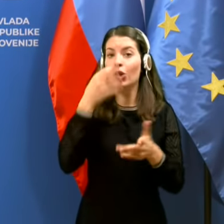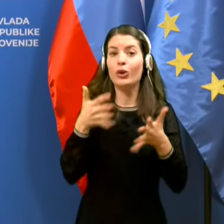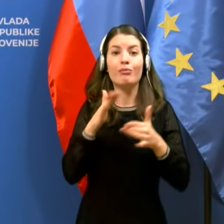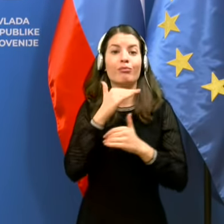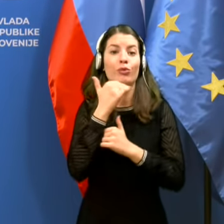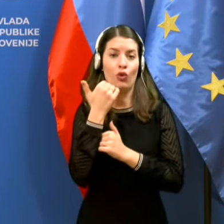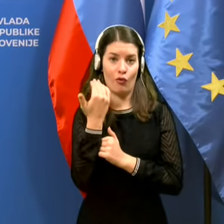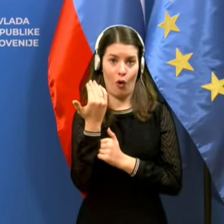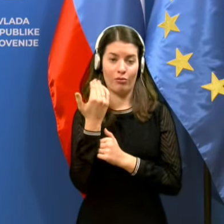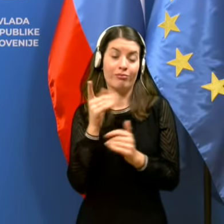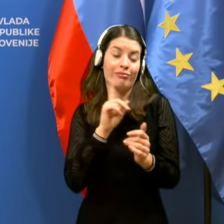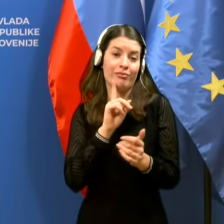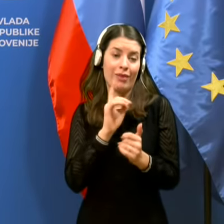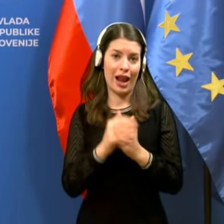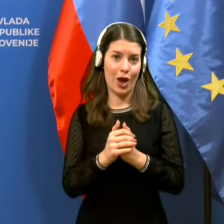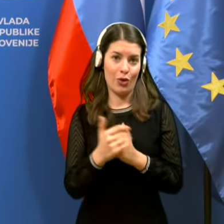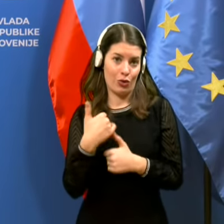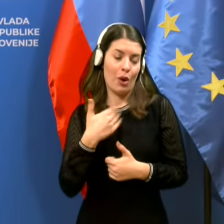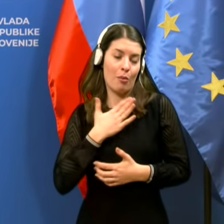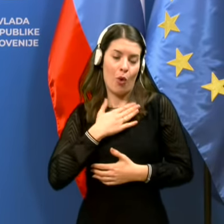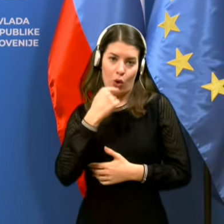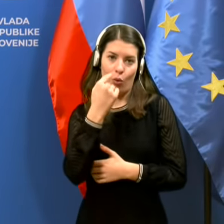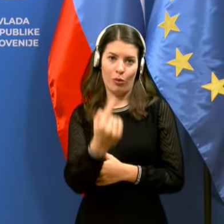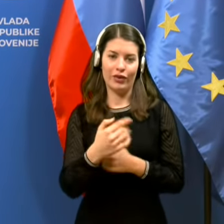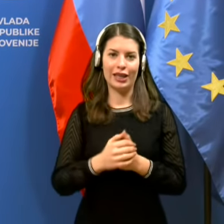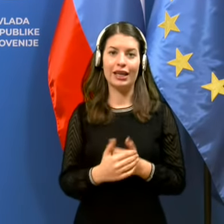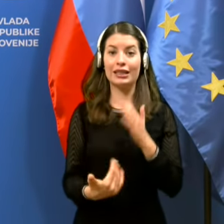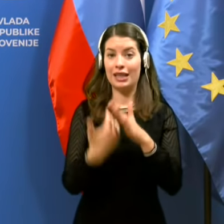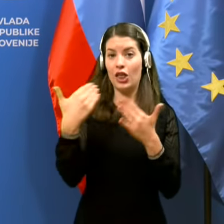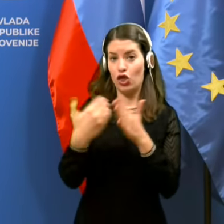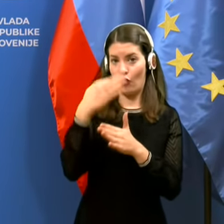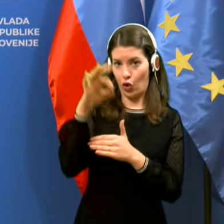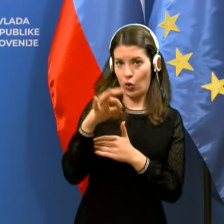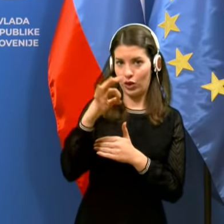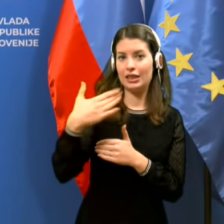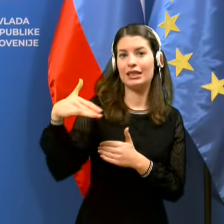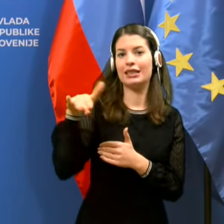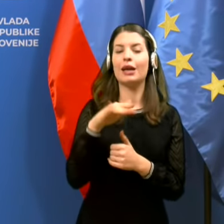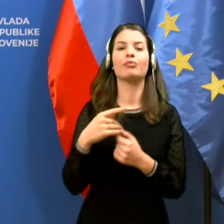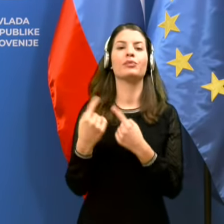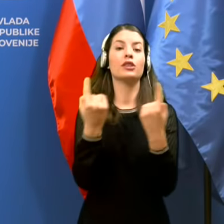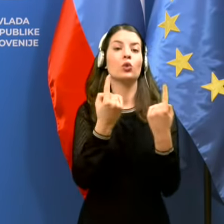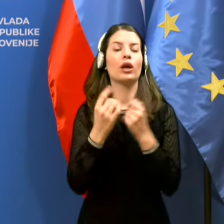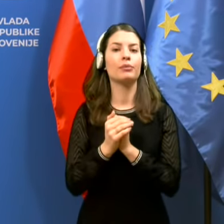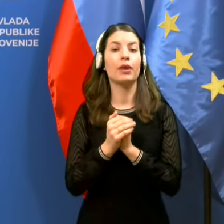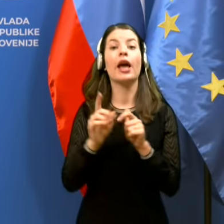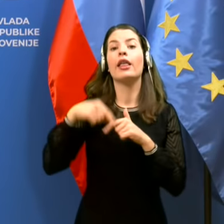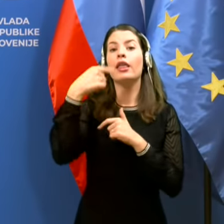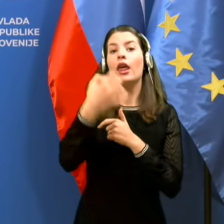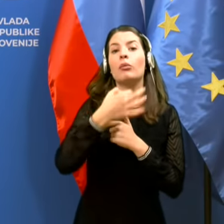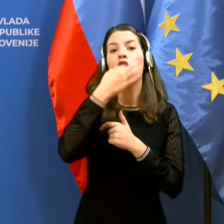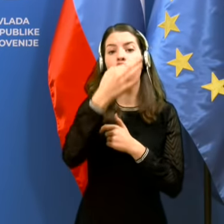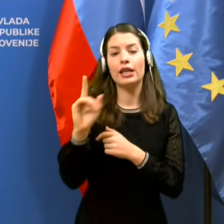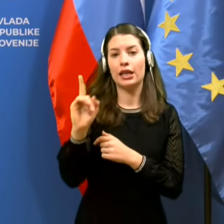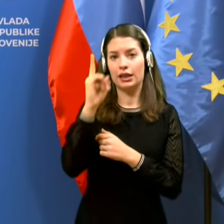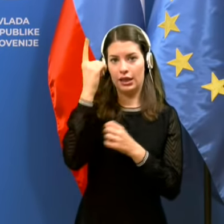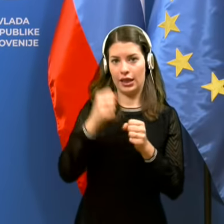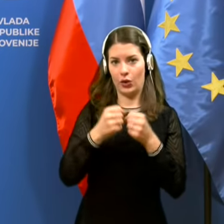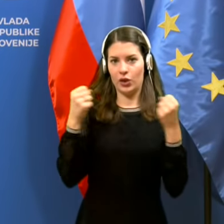Tako da to je moj komentarno na togoriško situacijo. Hvala. Naslednje vprašanje zastavlja Dnevnik.